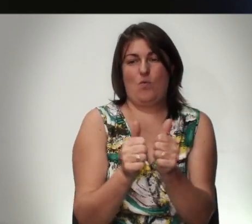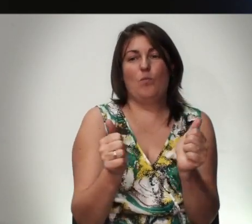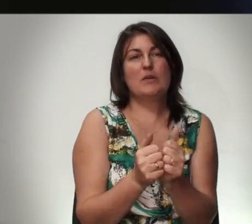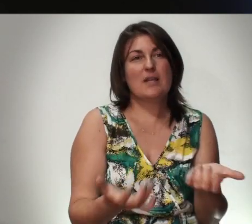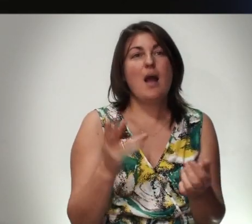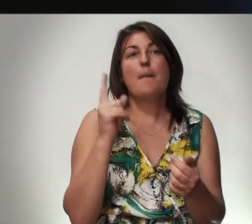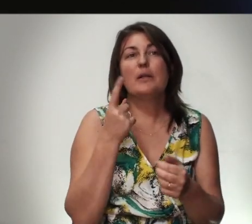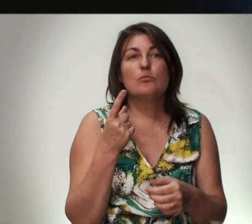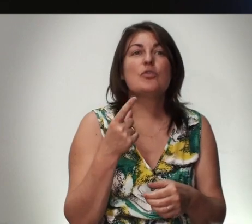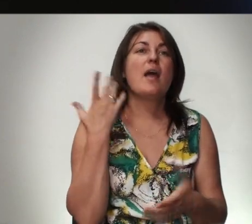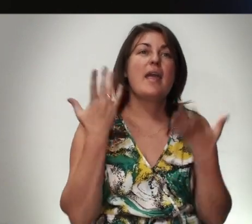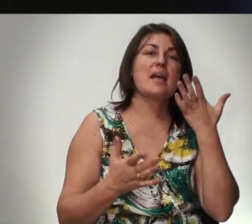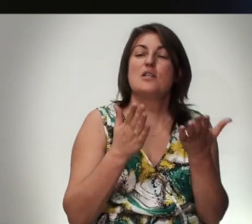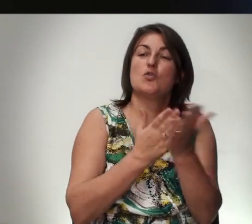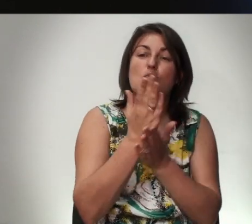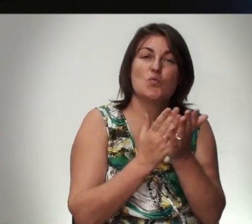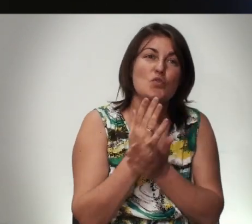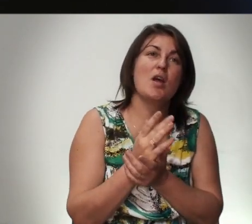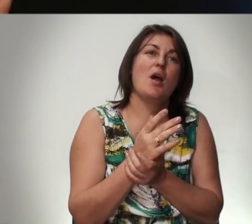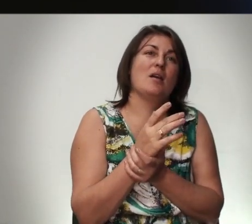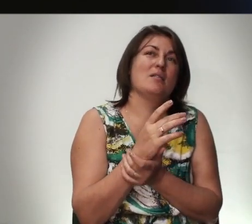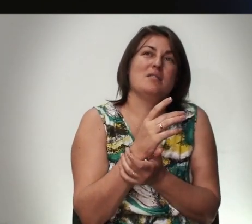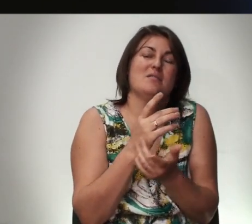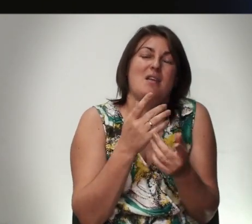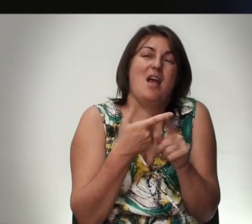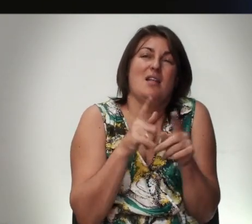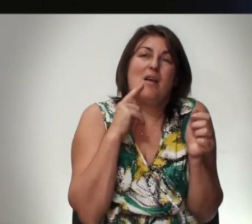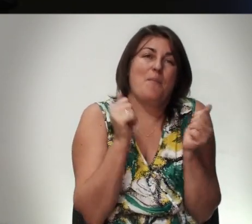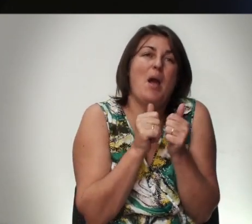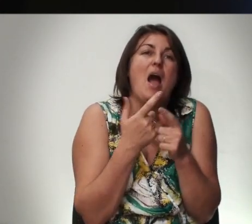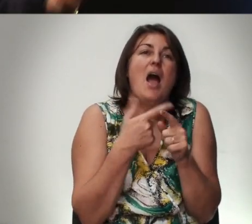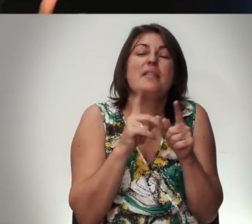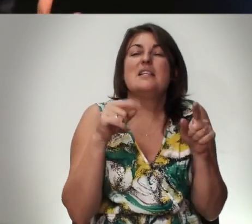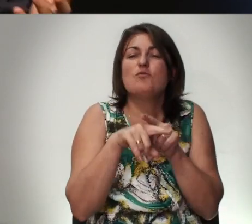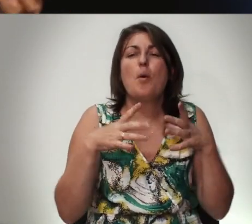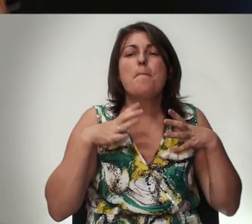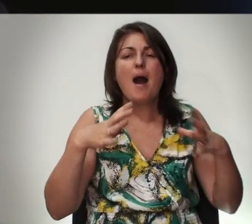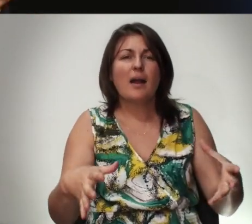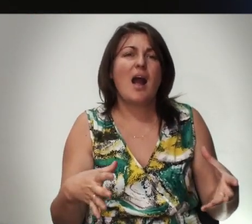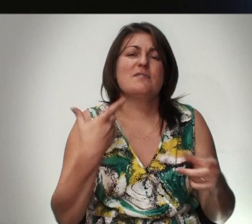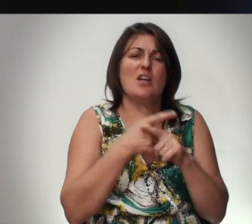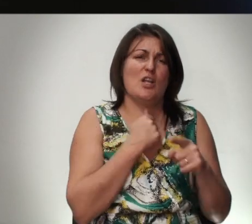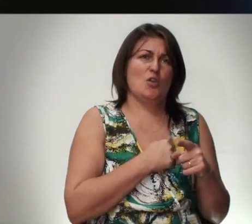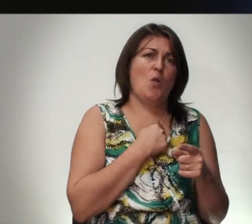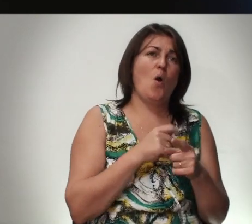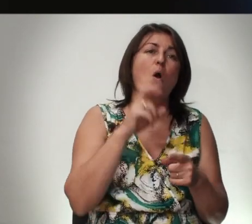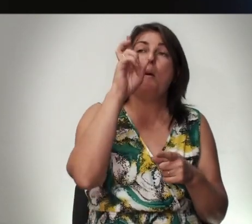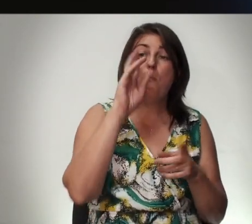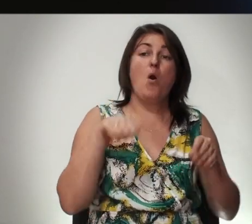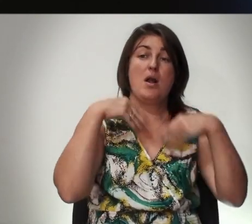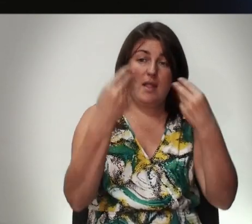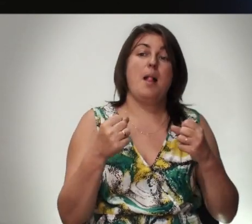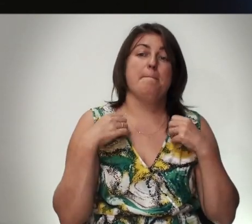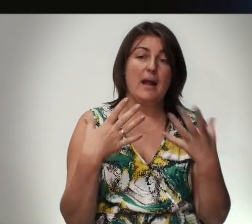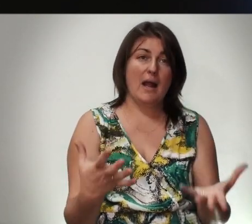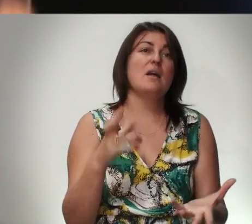Потому Что Если Служишь Мамоне Это Глупость Это Не Из-за Того Чтобы Богатство Это Зло Бог Дал Бог